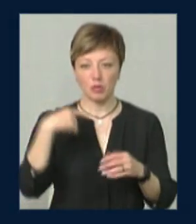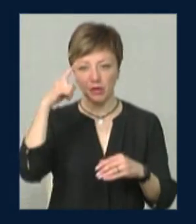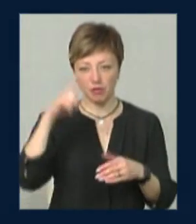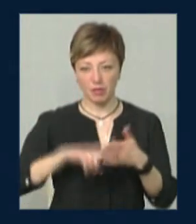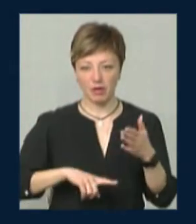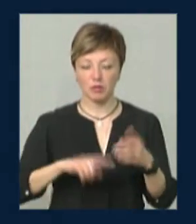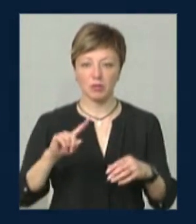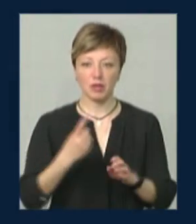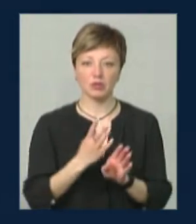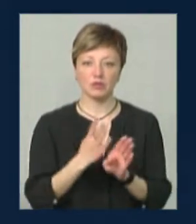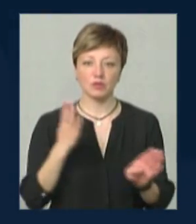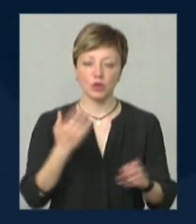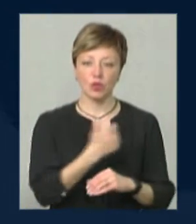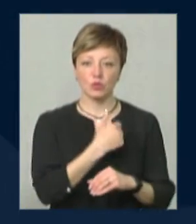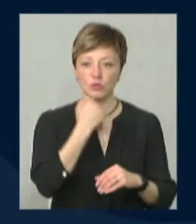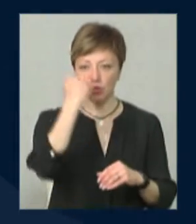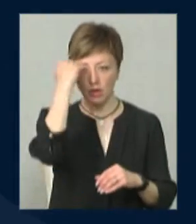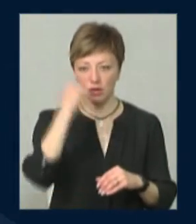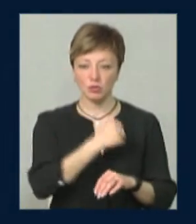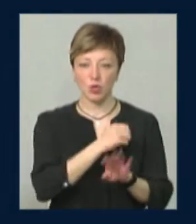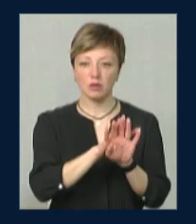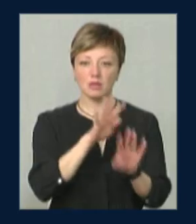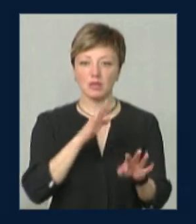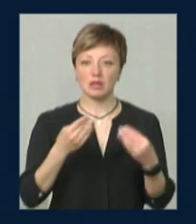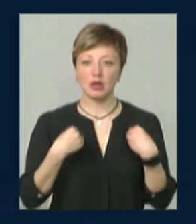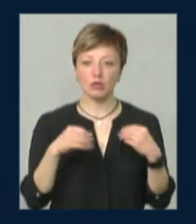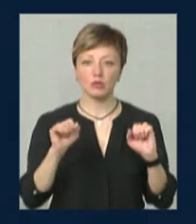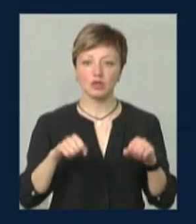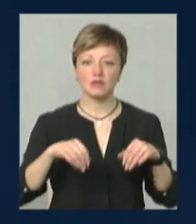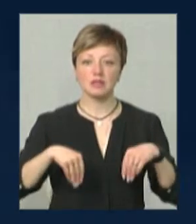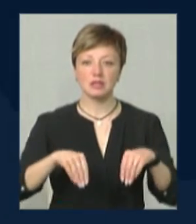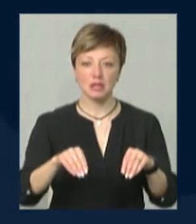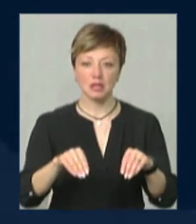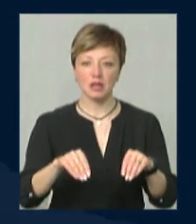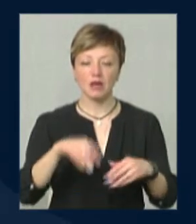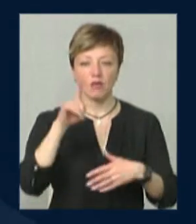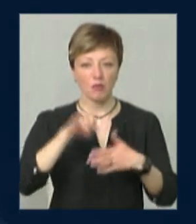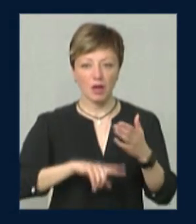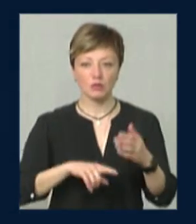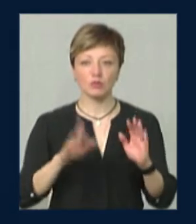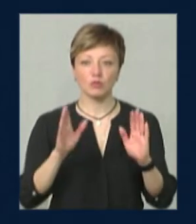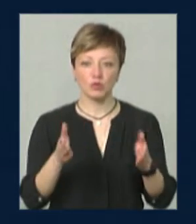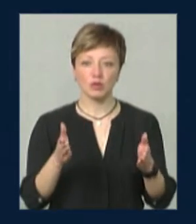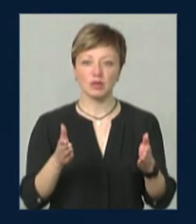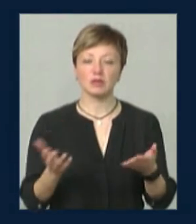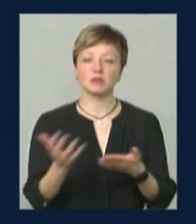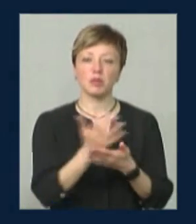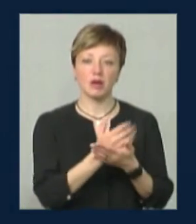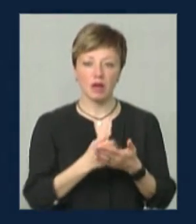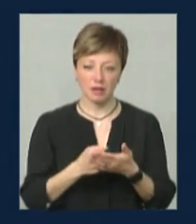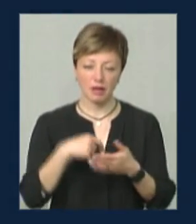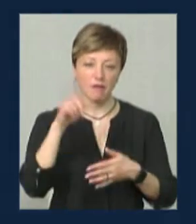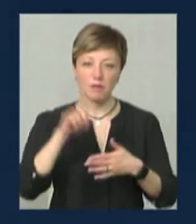Перш за все, хочеться подякувати Збройним силам, що вони нам дають можливість сіяти. Я переконаний, що ми її будемо збирати. Я